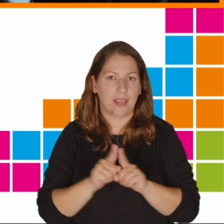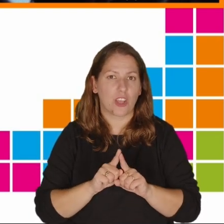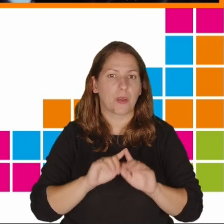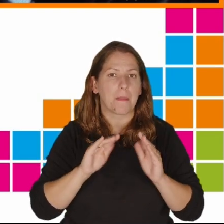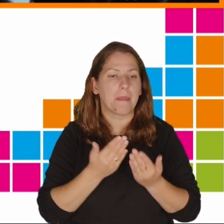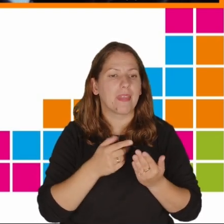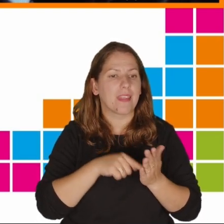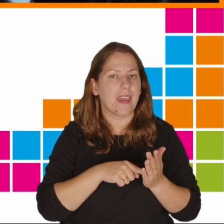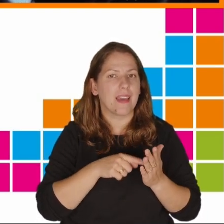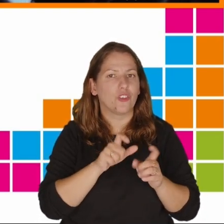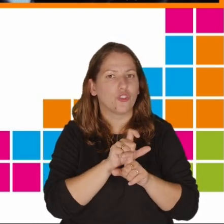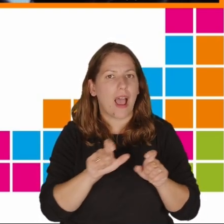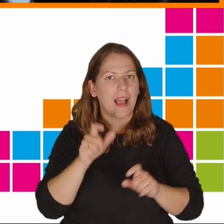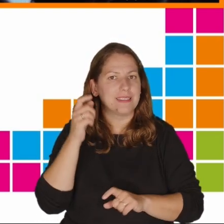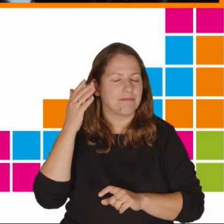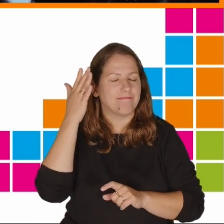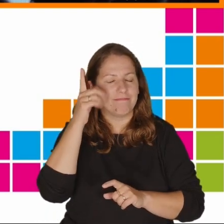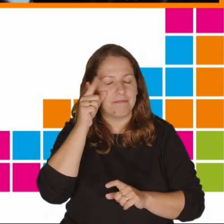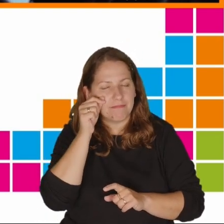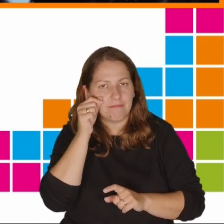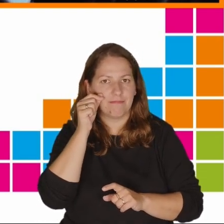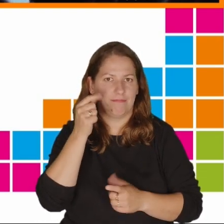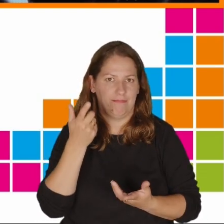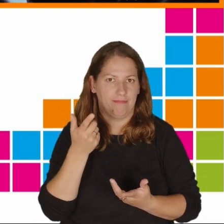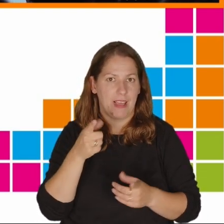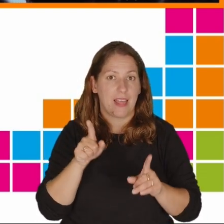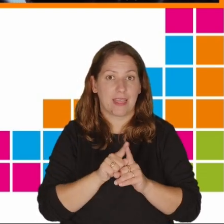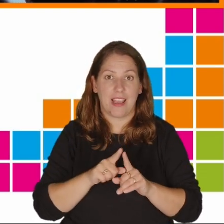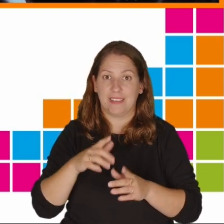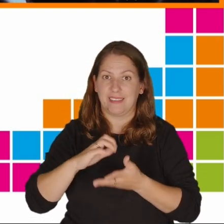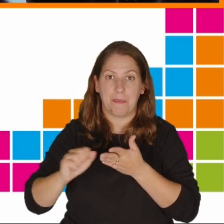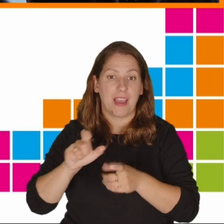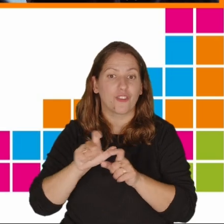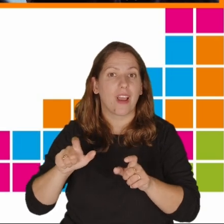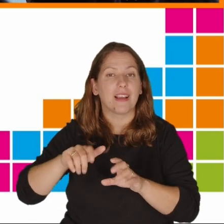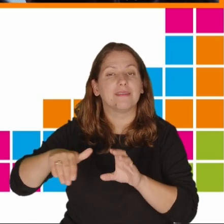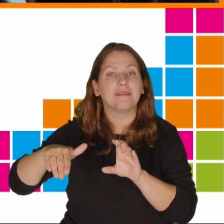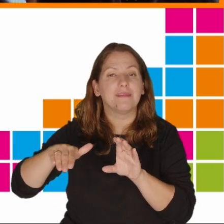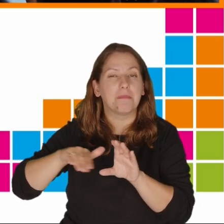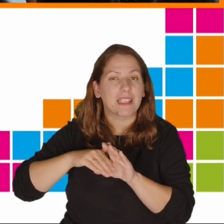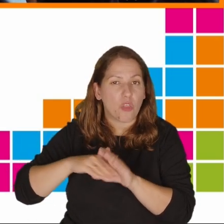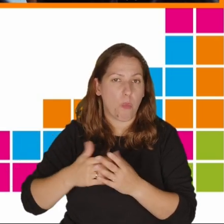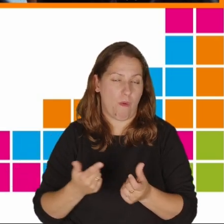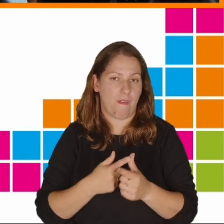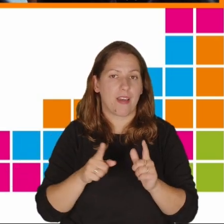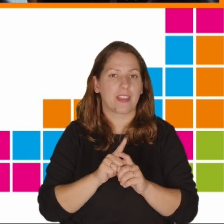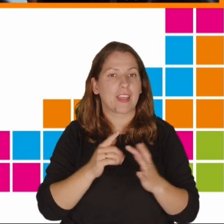snu zabiera czas na odrabianie prac domowych, interakcji rodzinnej i społecznej.